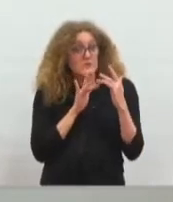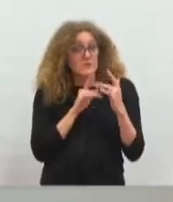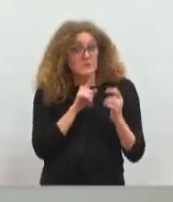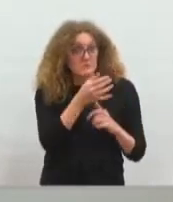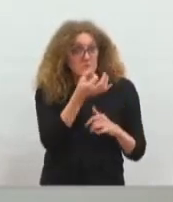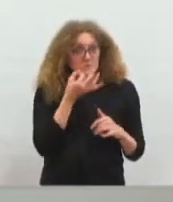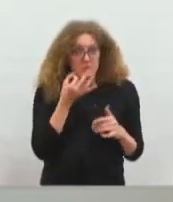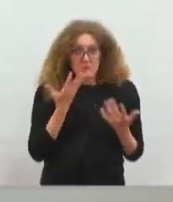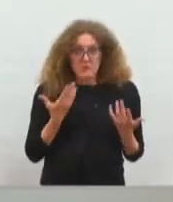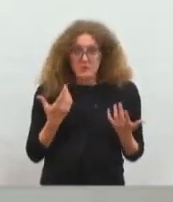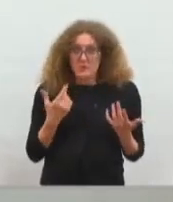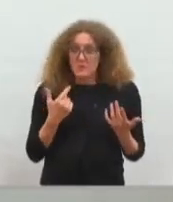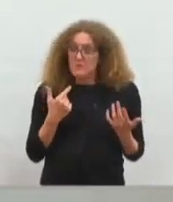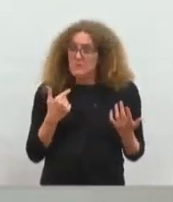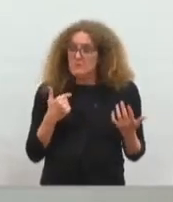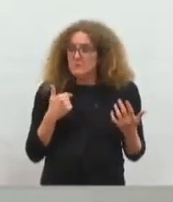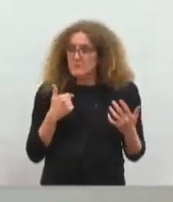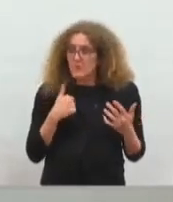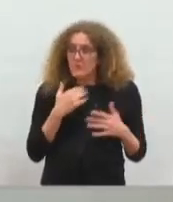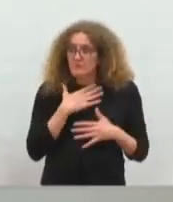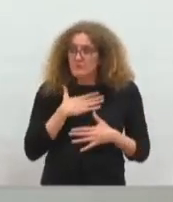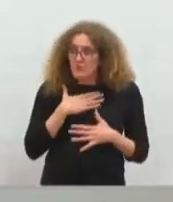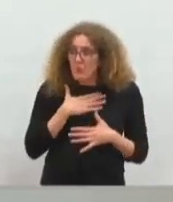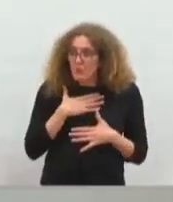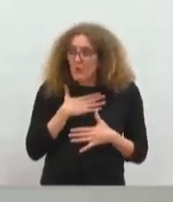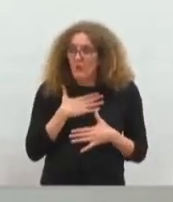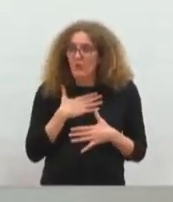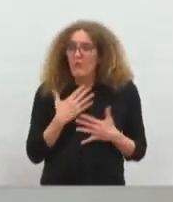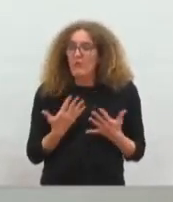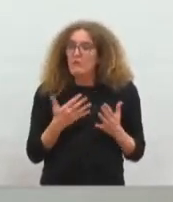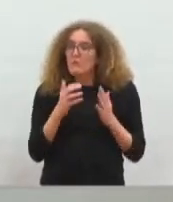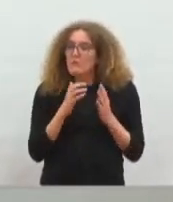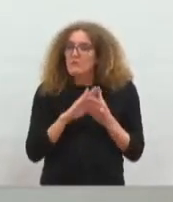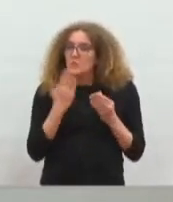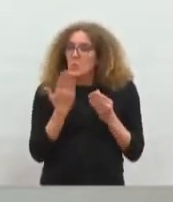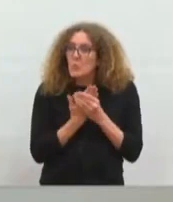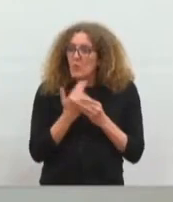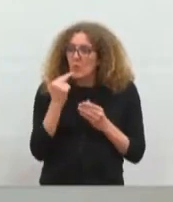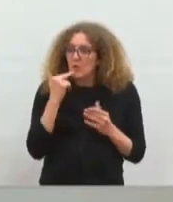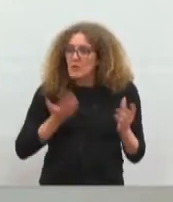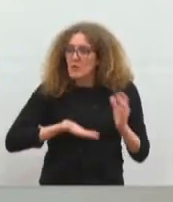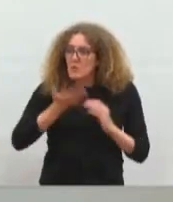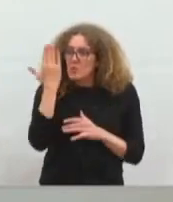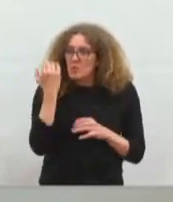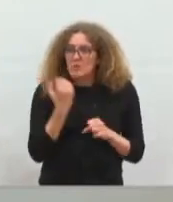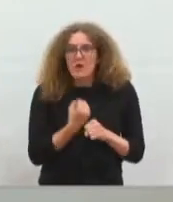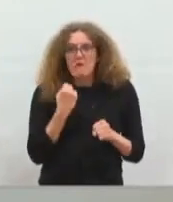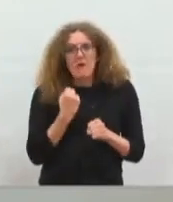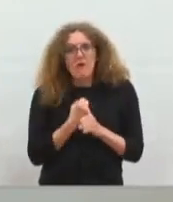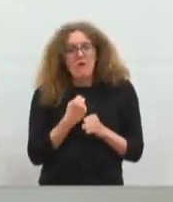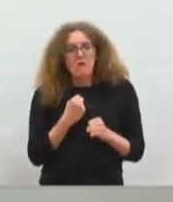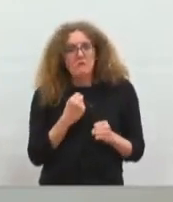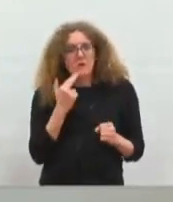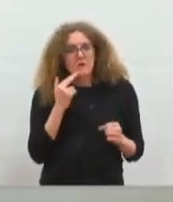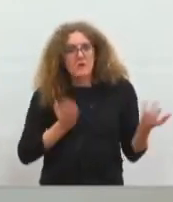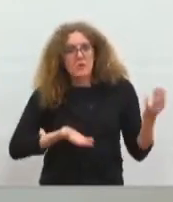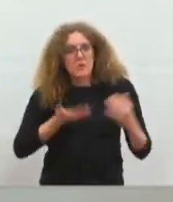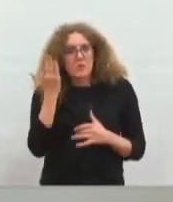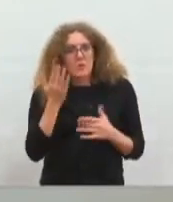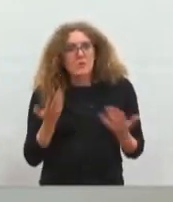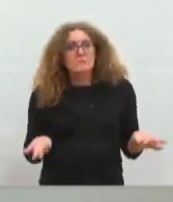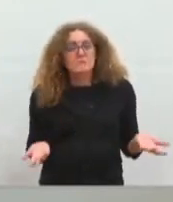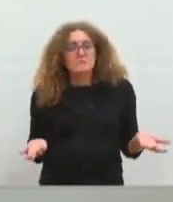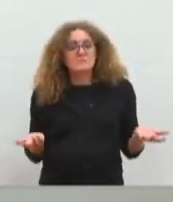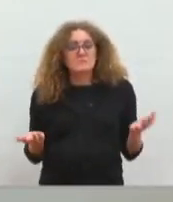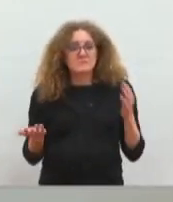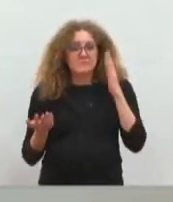apprécié particulièrement la qualité du document qui avait été fait, la qualité du travail qui a été fait, et je pense que, devant